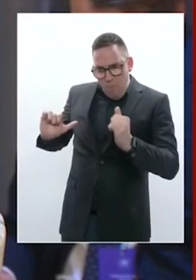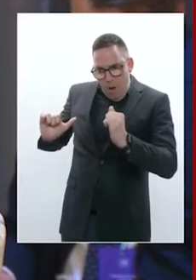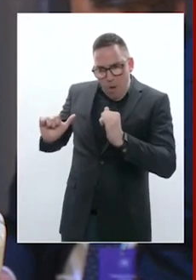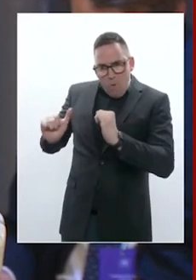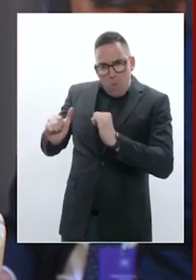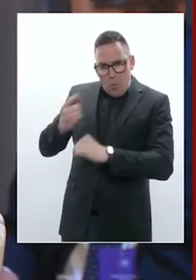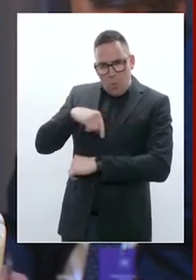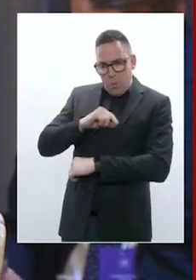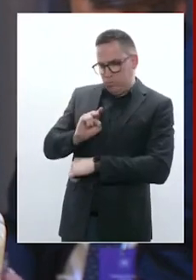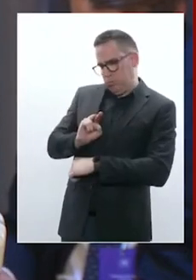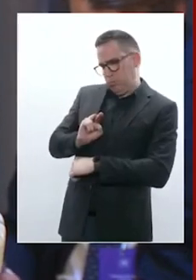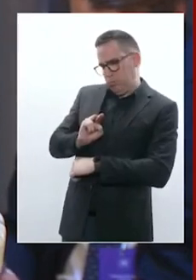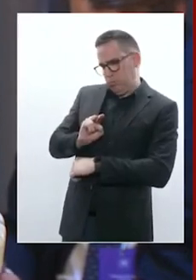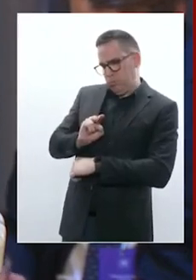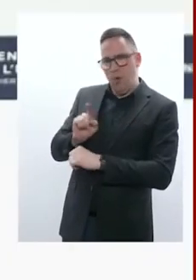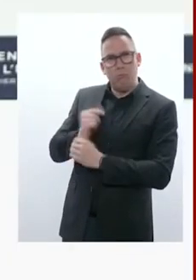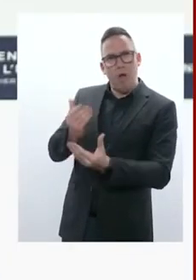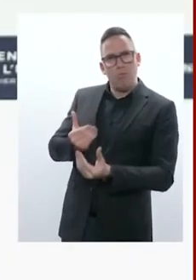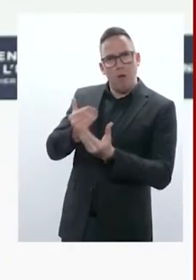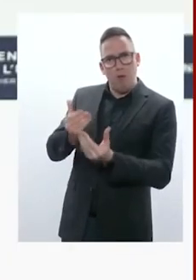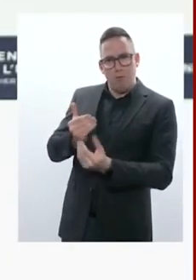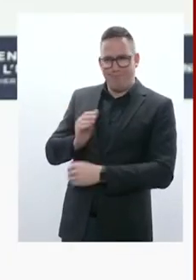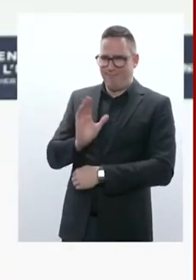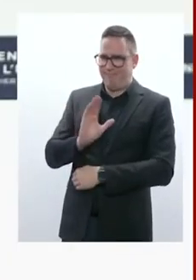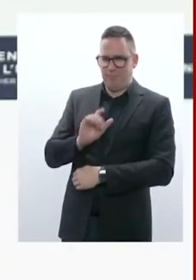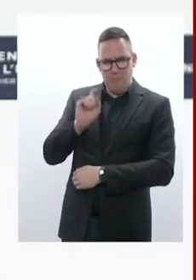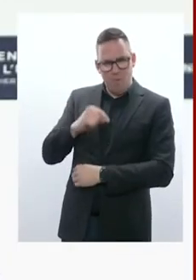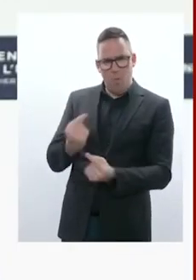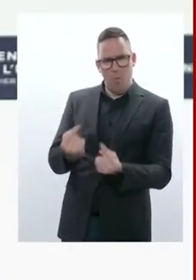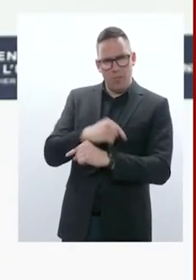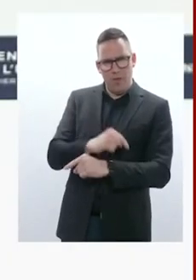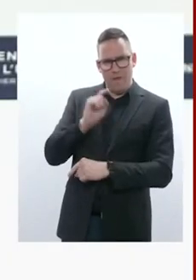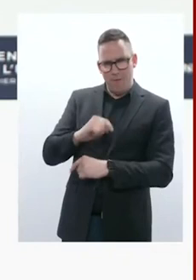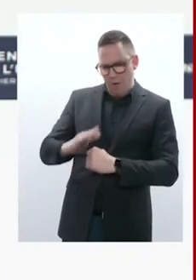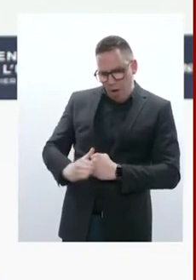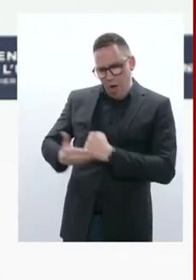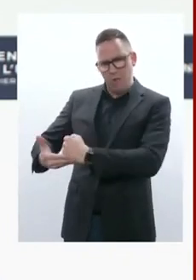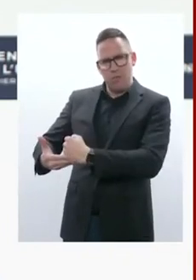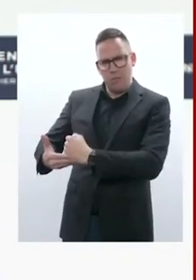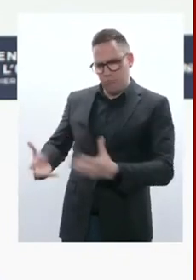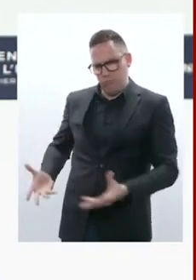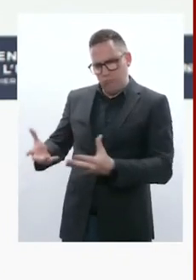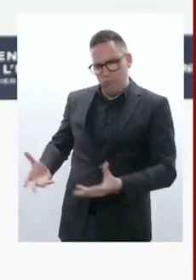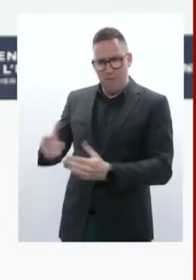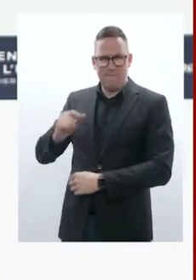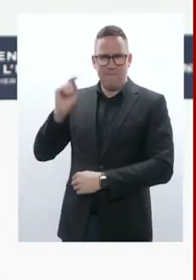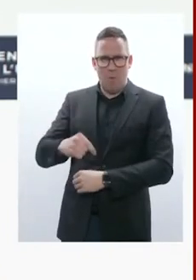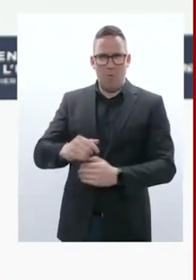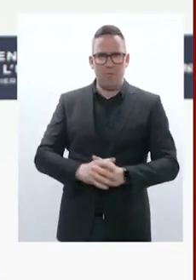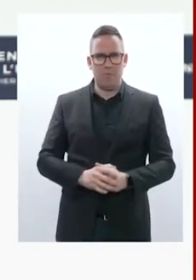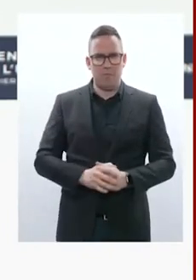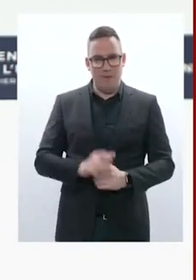mais à aider l'Ukraine justement à prendre des initiatives, et à un moment où il y a des incertitudes